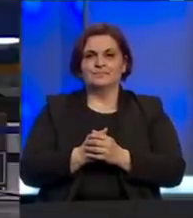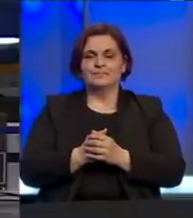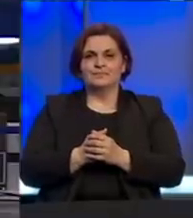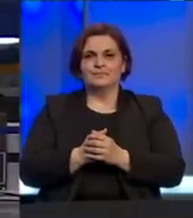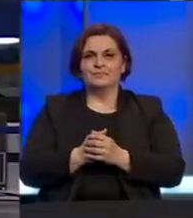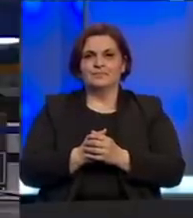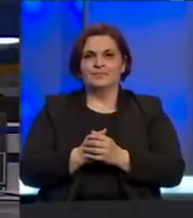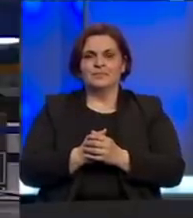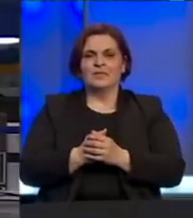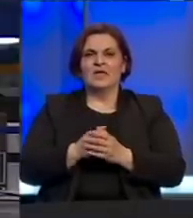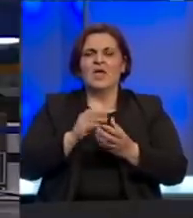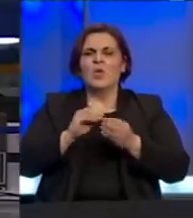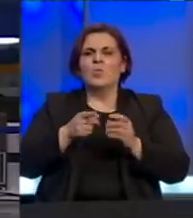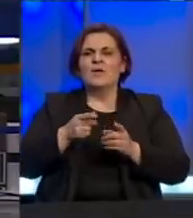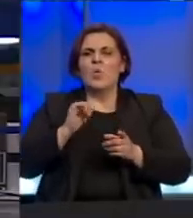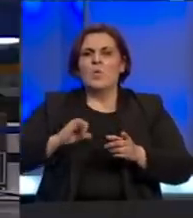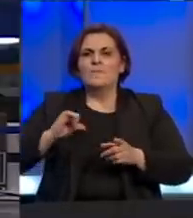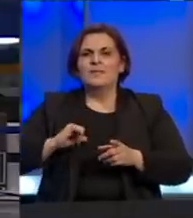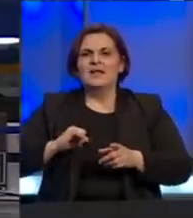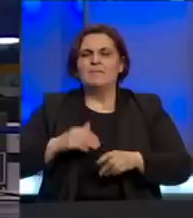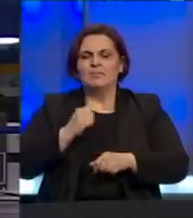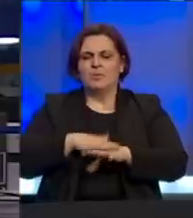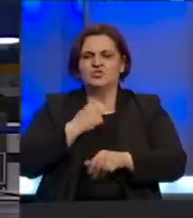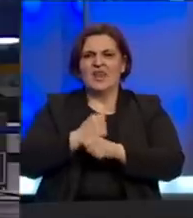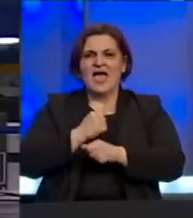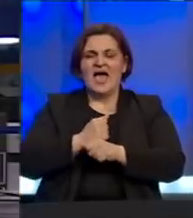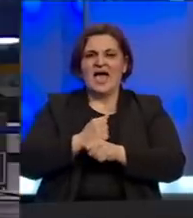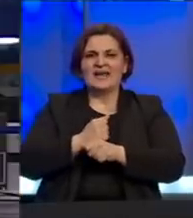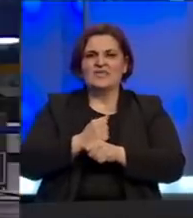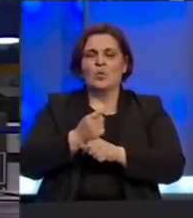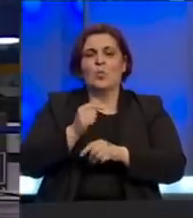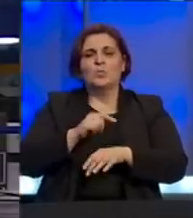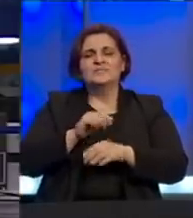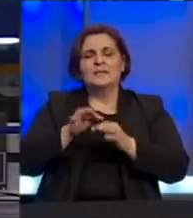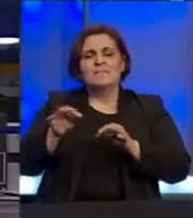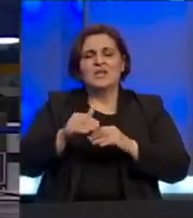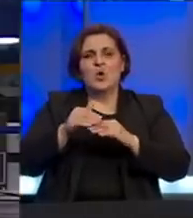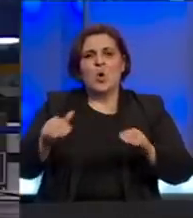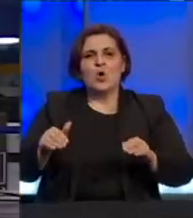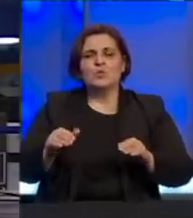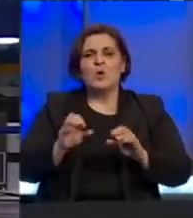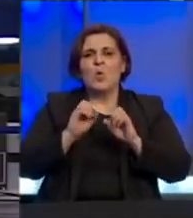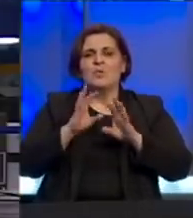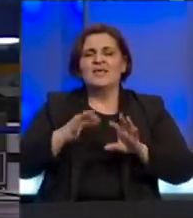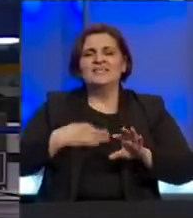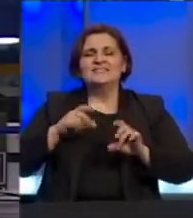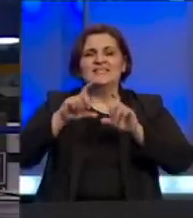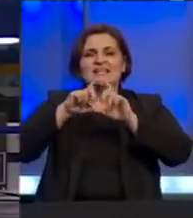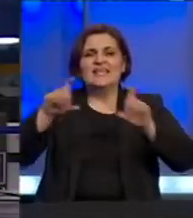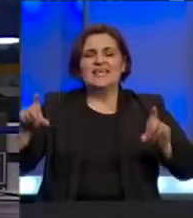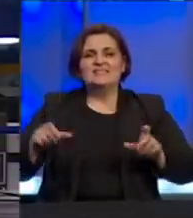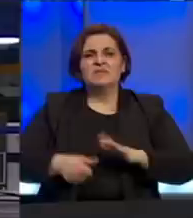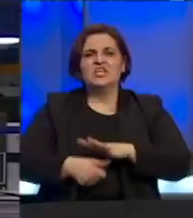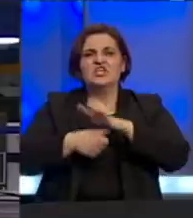Kvantaška pijaca u Bijeljeni počela jutro sraditi uz mjere ograničenja propisane uputstvom zdravstvenih ustanova i